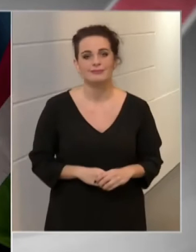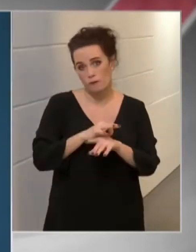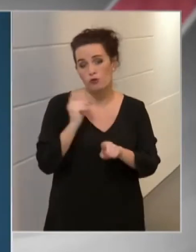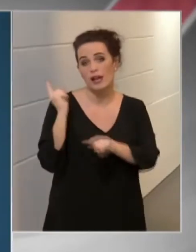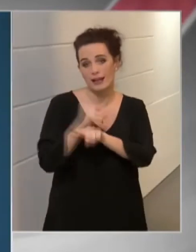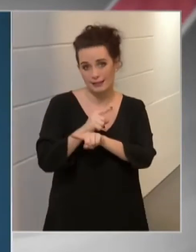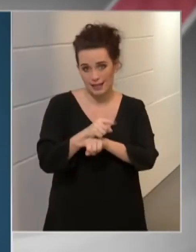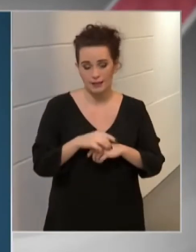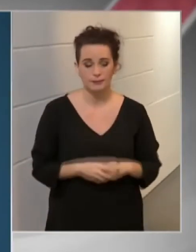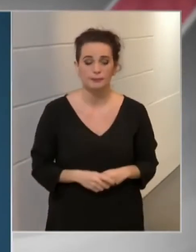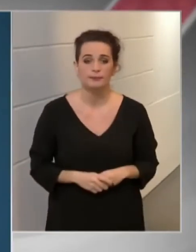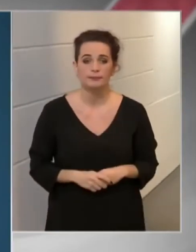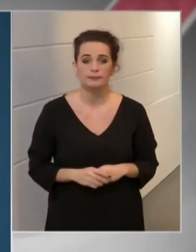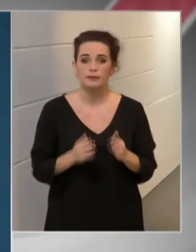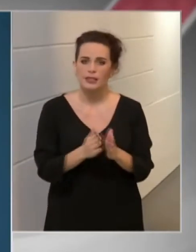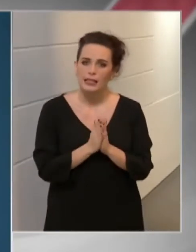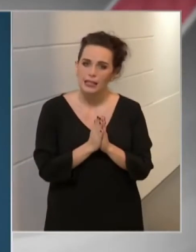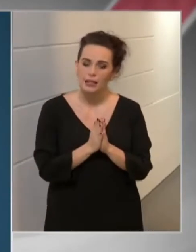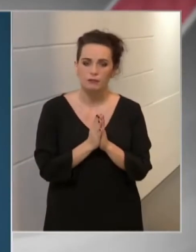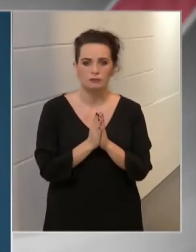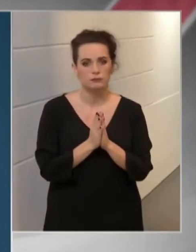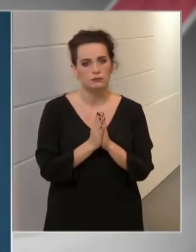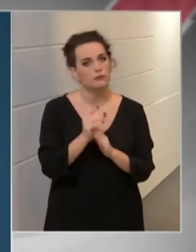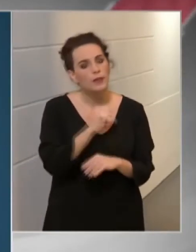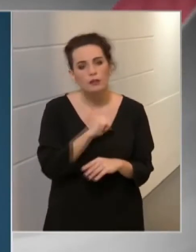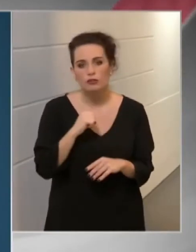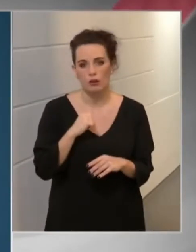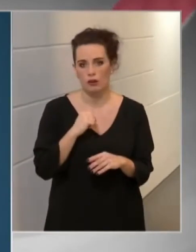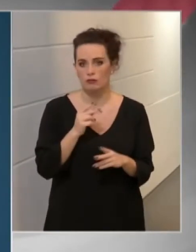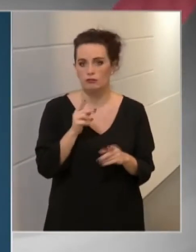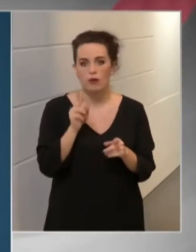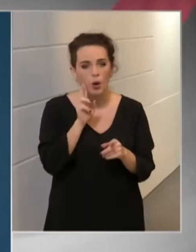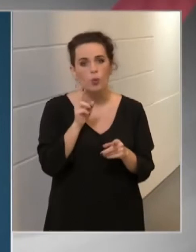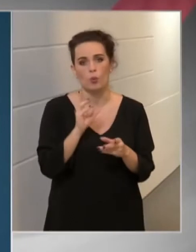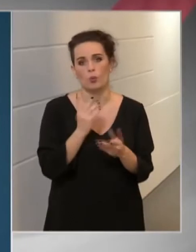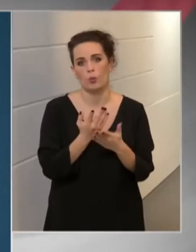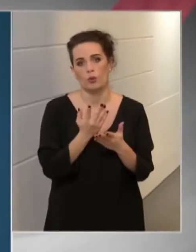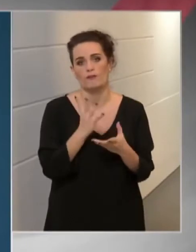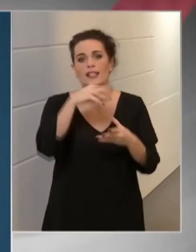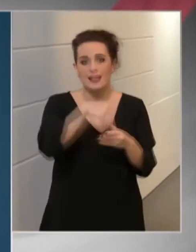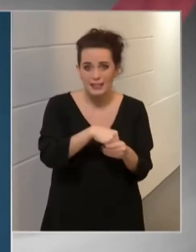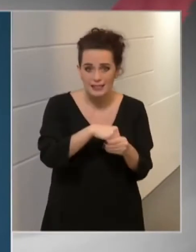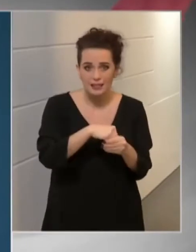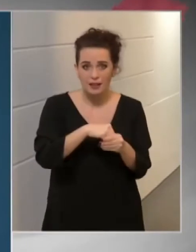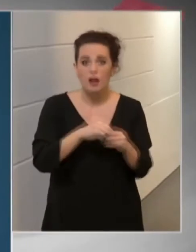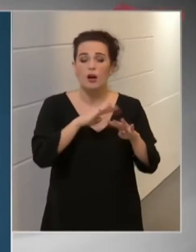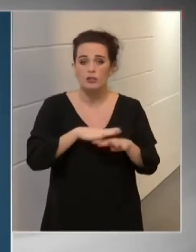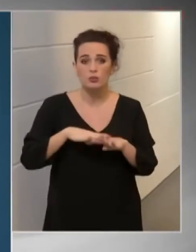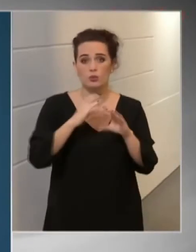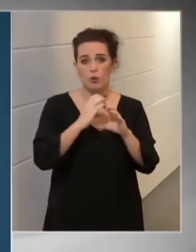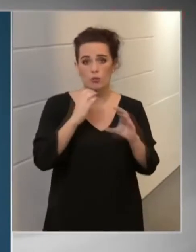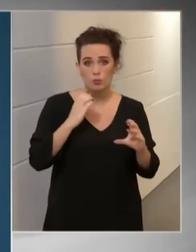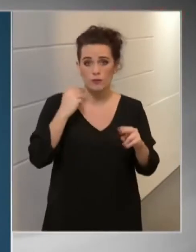tisztifőorvos kitért arra, ebben az időszakban az egészségügyi ellátórendszer terhelését kell csökkenteni, hiszen